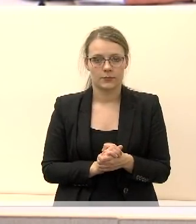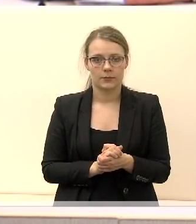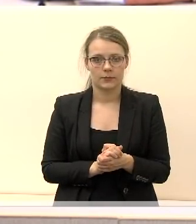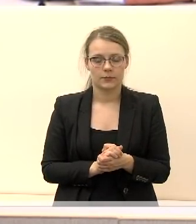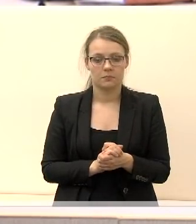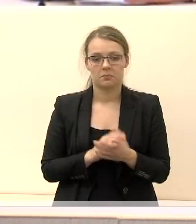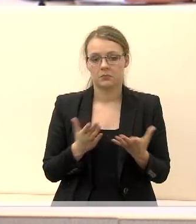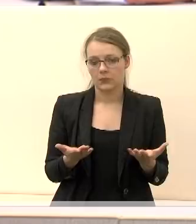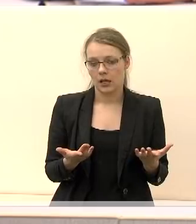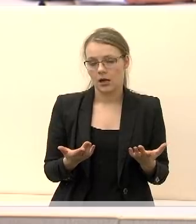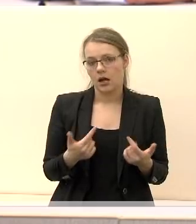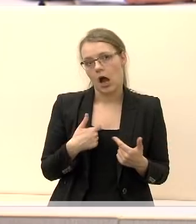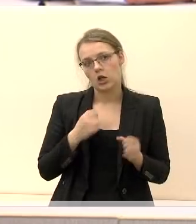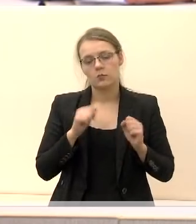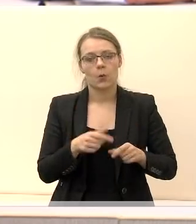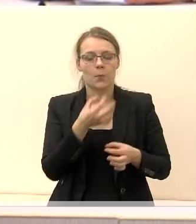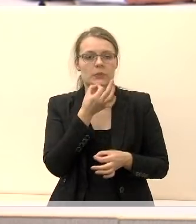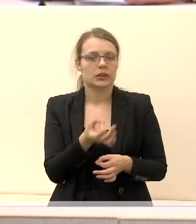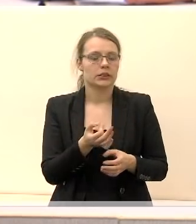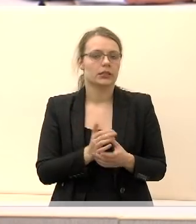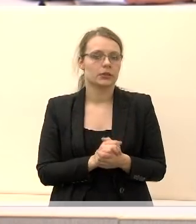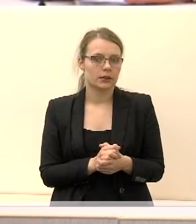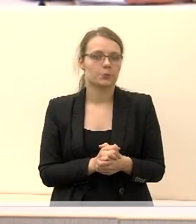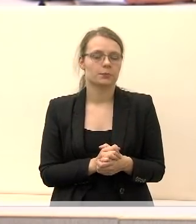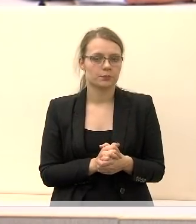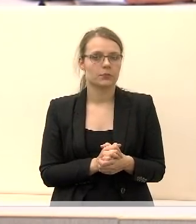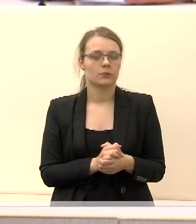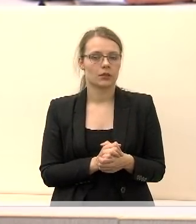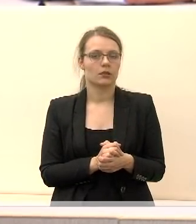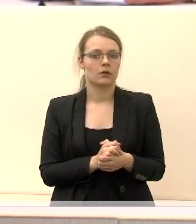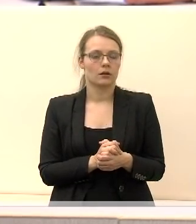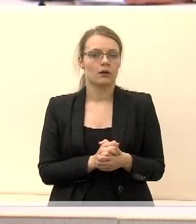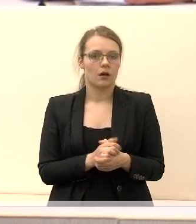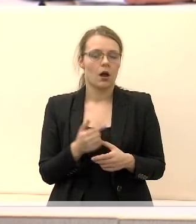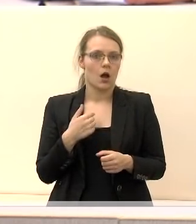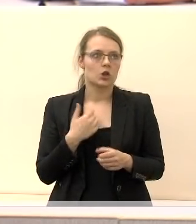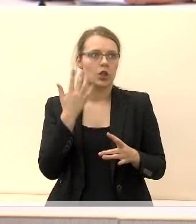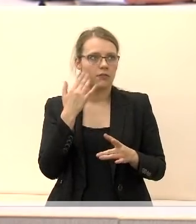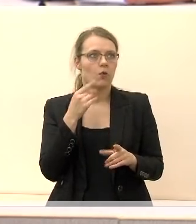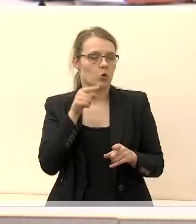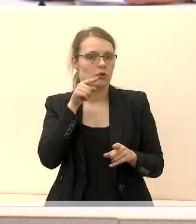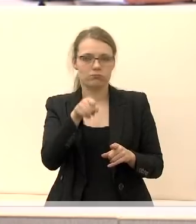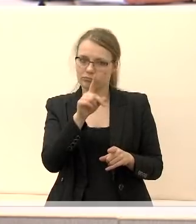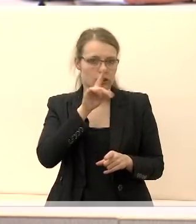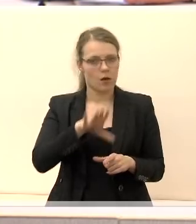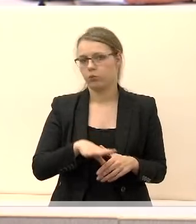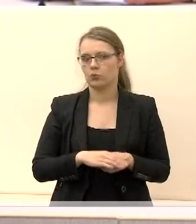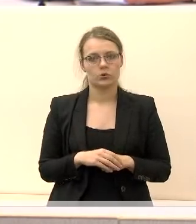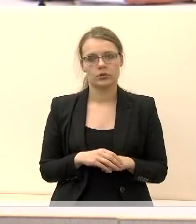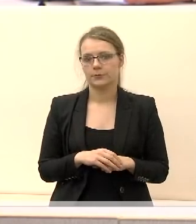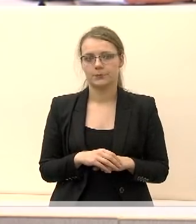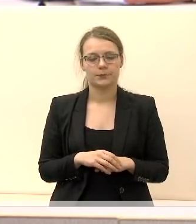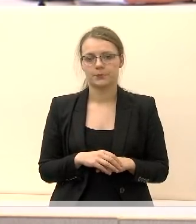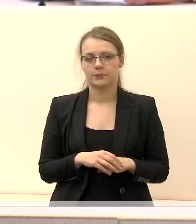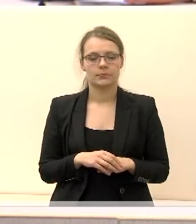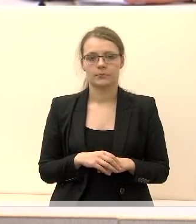Ką aš galėčiau pasakyti. Tikrai manau, kad taip neatsitiks. Ir